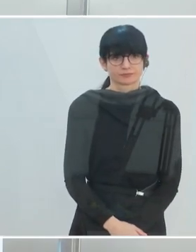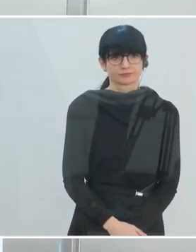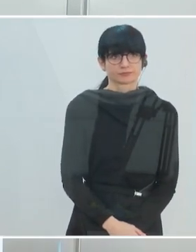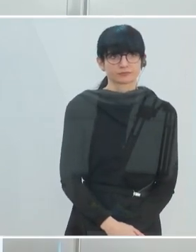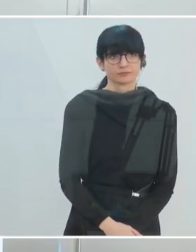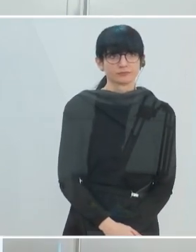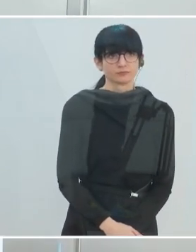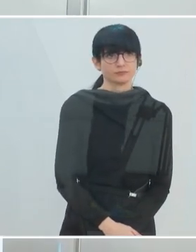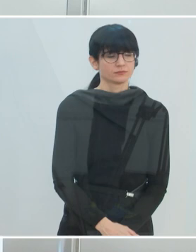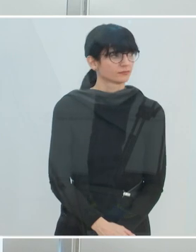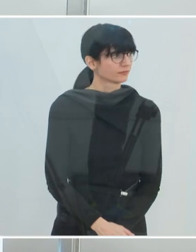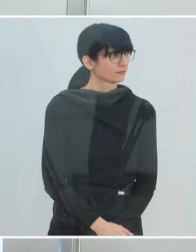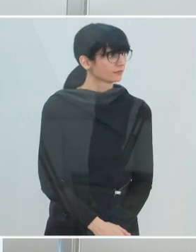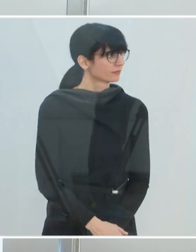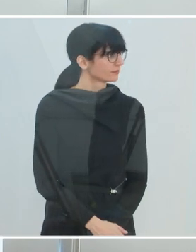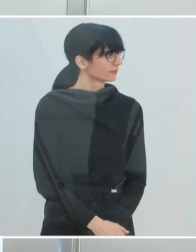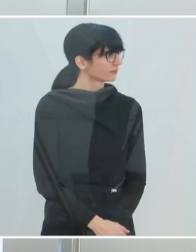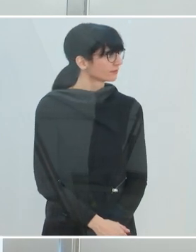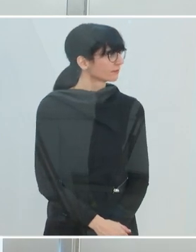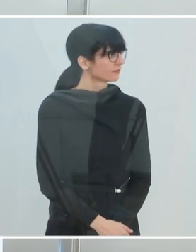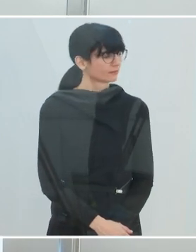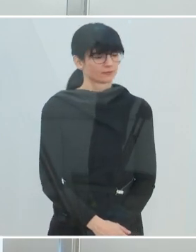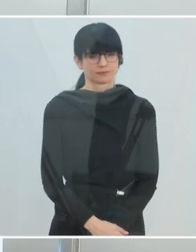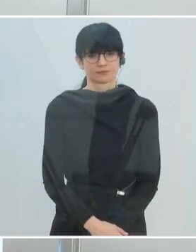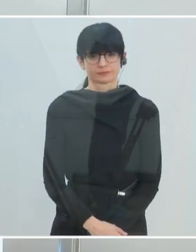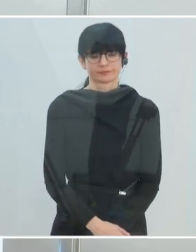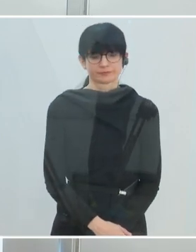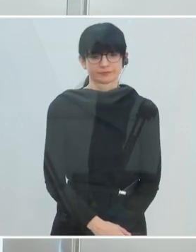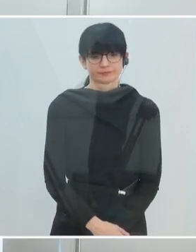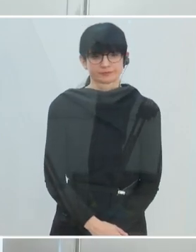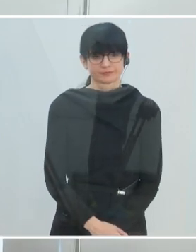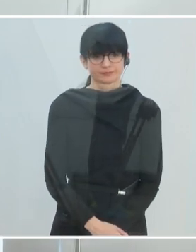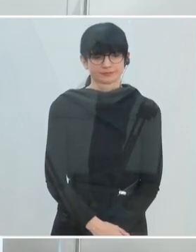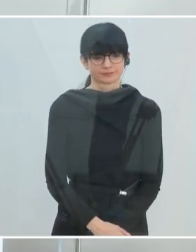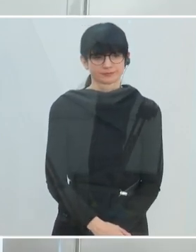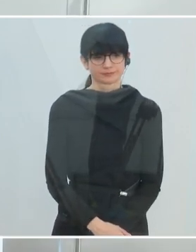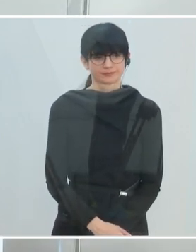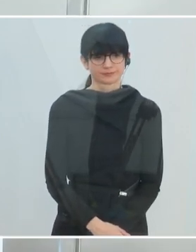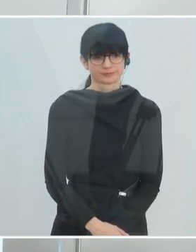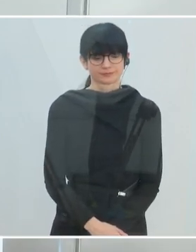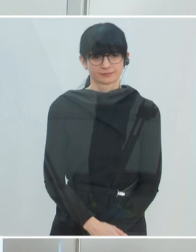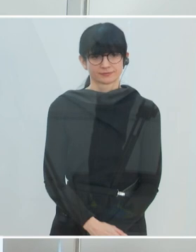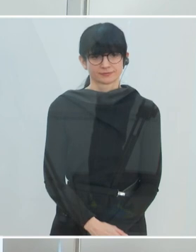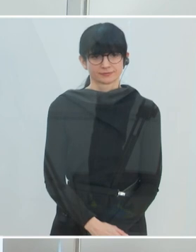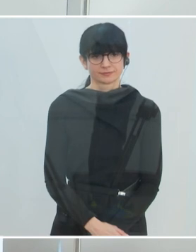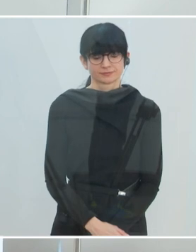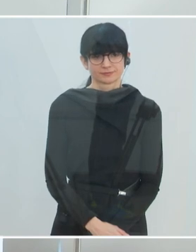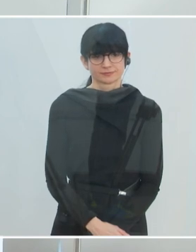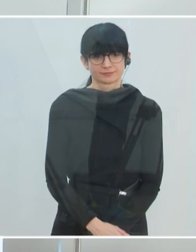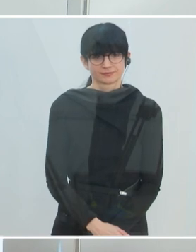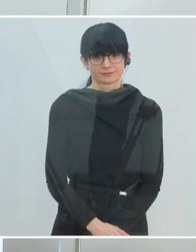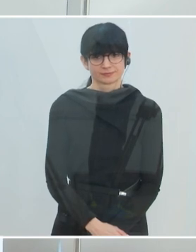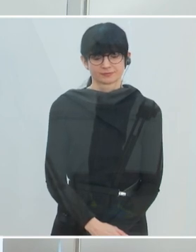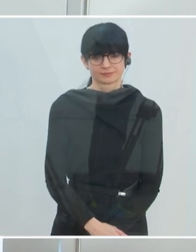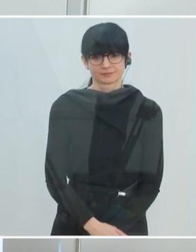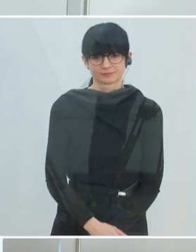Sind alle bei mir, diese Fragen, gell? Okay. Gut. Beginnen wir mit der ersten Grundsatzfrage, die für